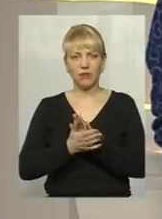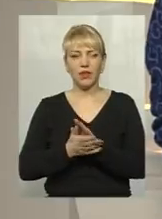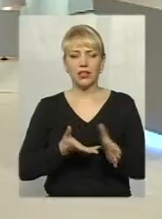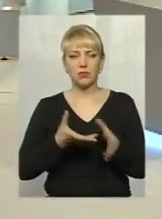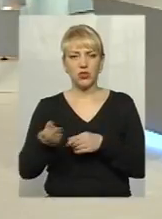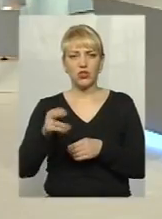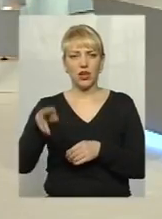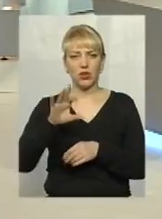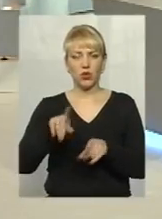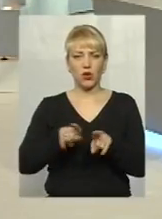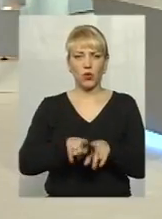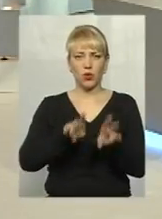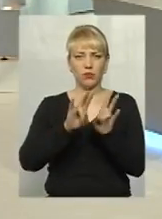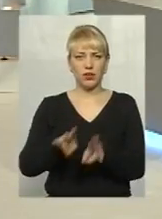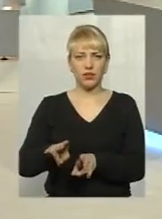таку біду.